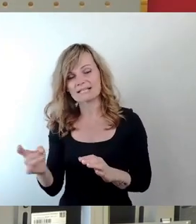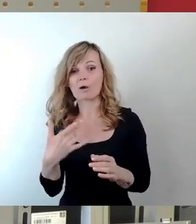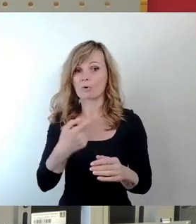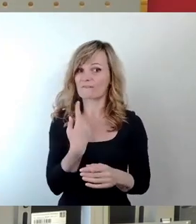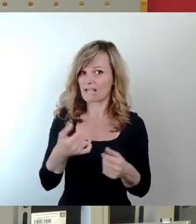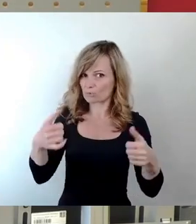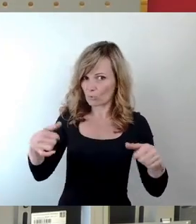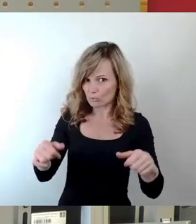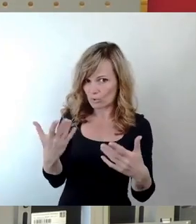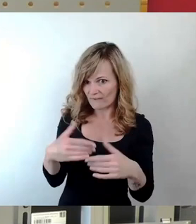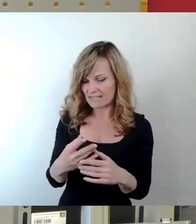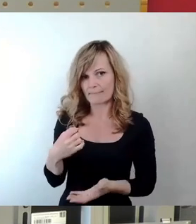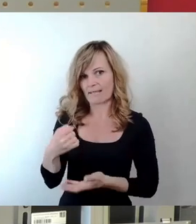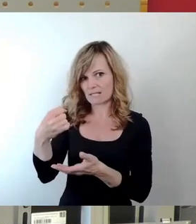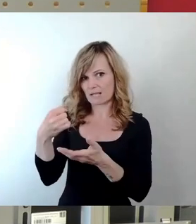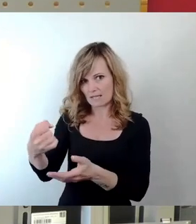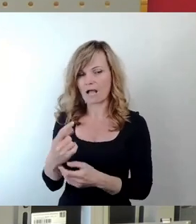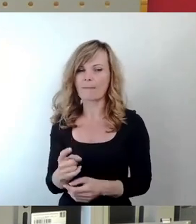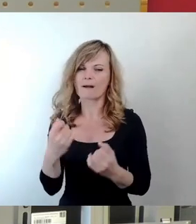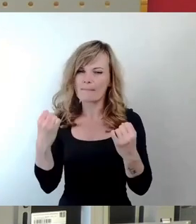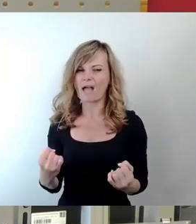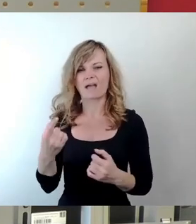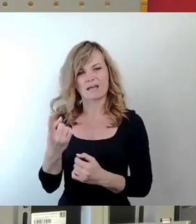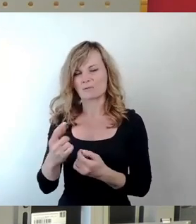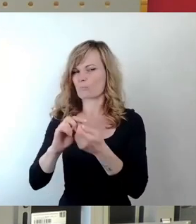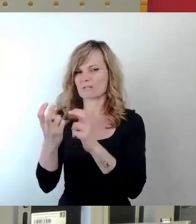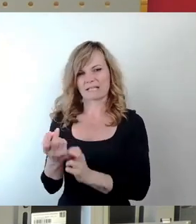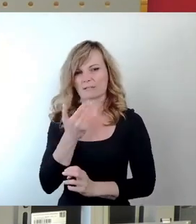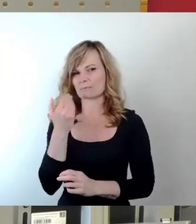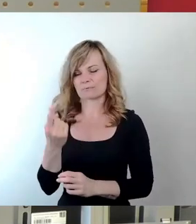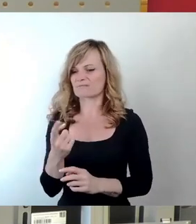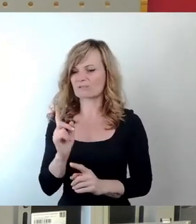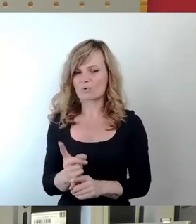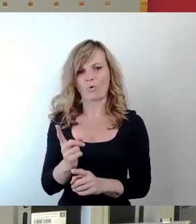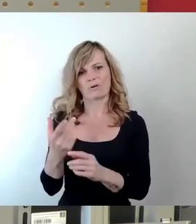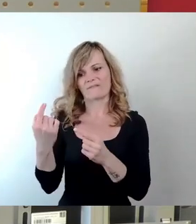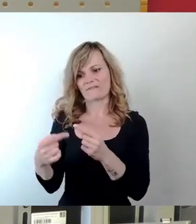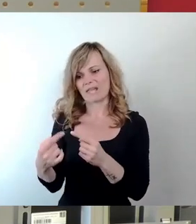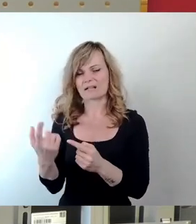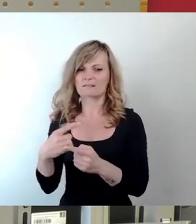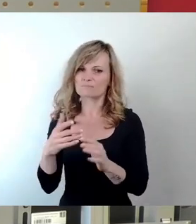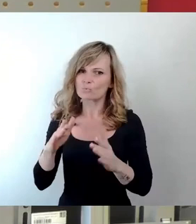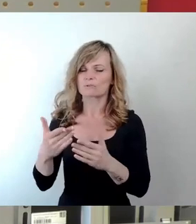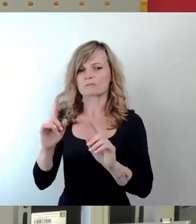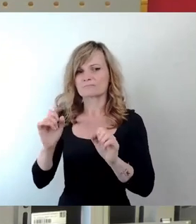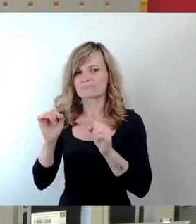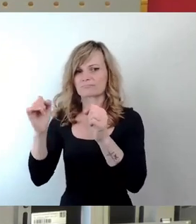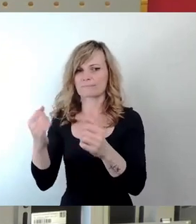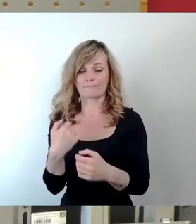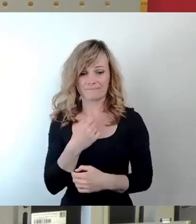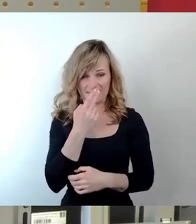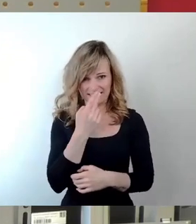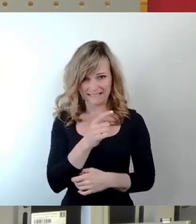Aber der größte Teil ist nicht realisiert. Und wir lassen dort nach wie vor Potenzial liegen. Und ich kann tatsächlich auch nicht erkennen, dass es da von der Verwaltung